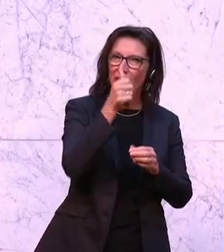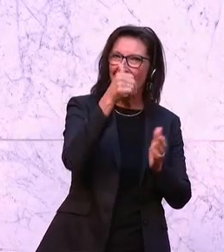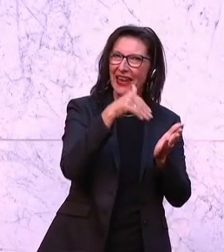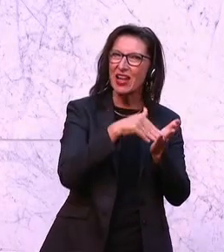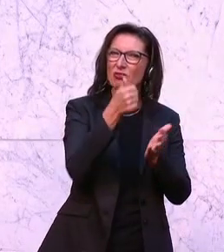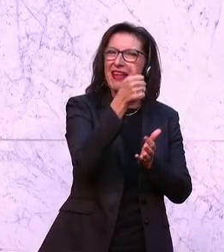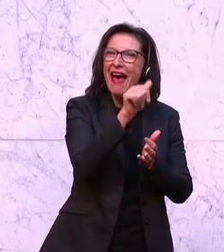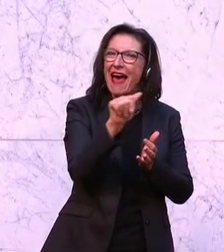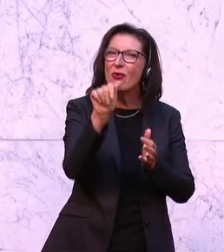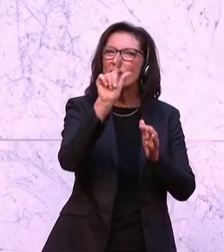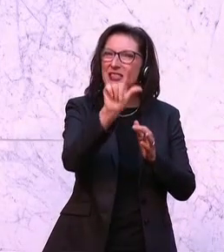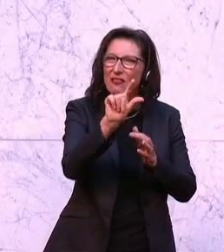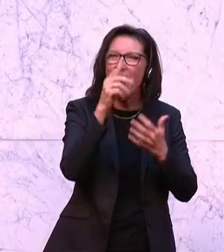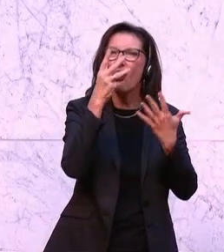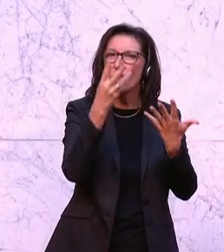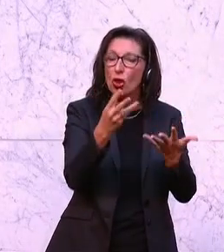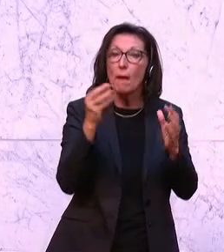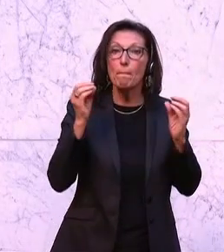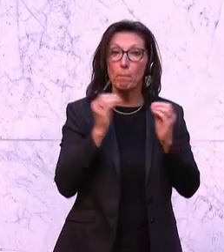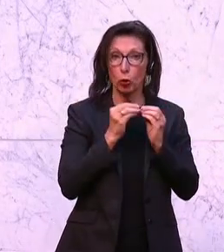.192 brutto.